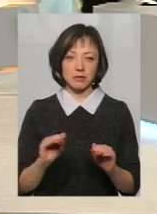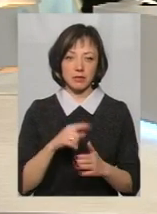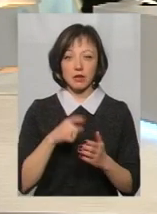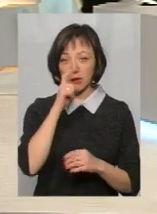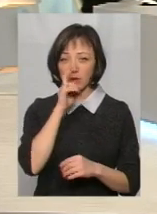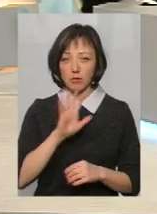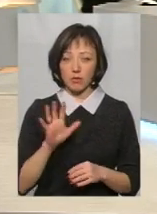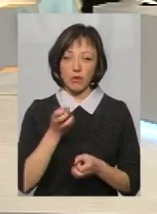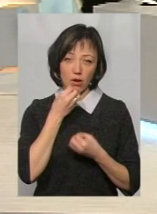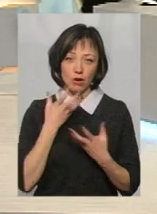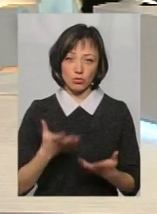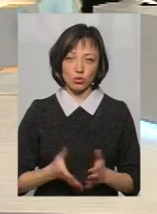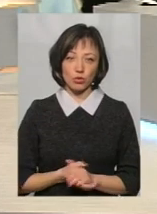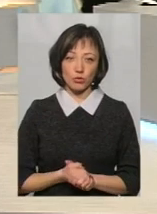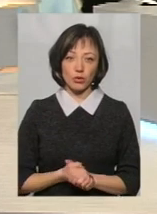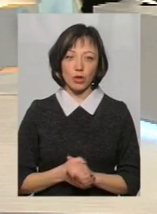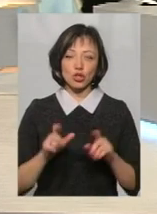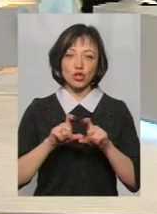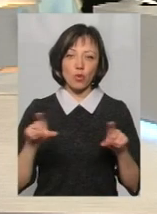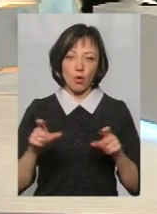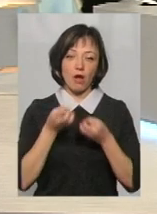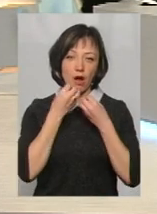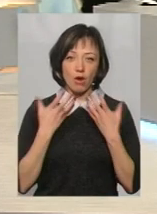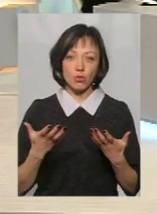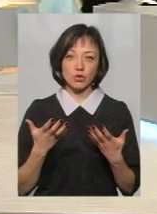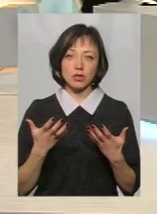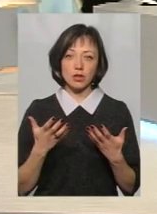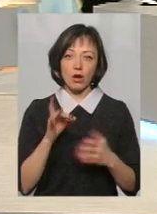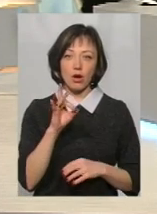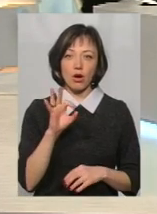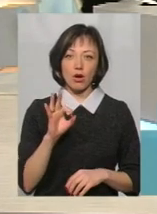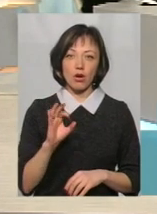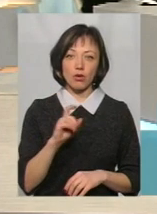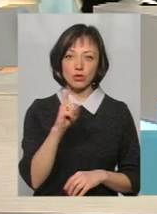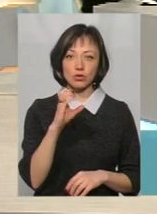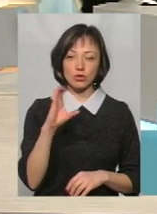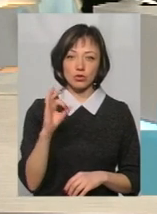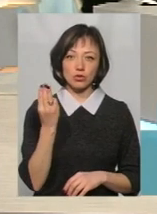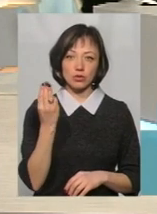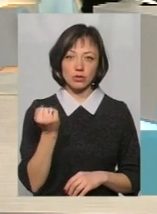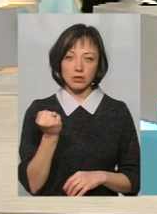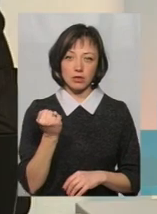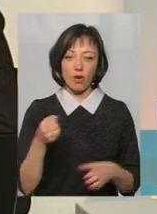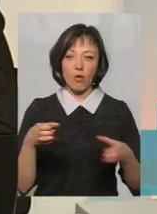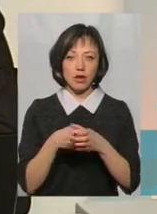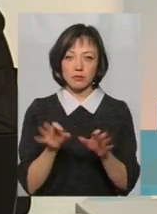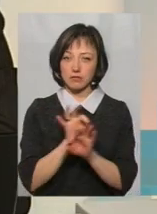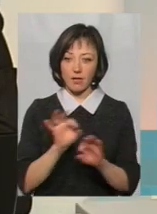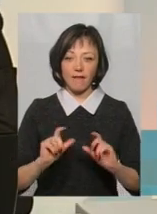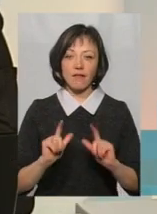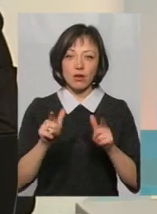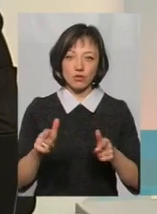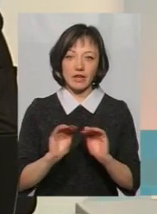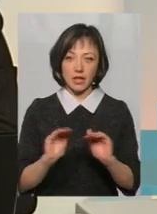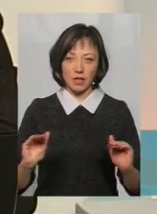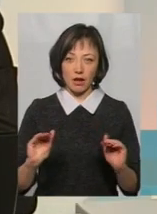Неплохо, добре. Школа хороша, росошанская, колектив замечательний. Влаштувати дітей в